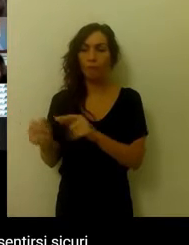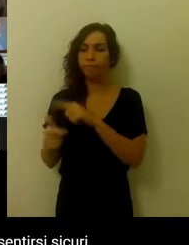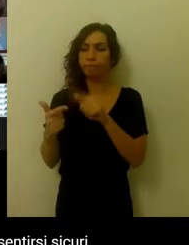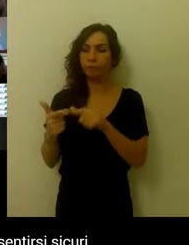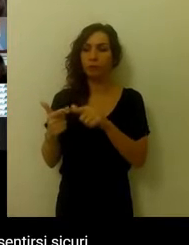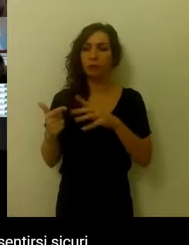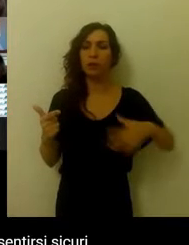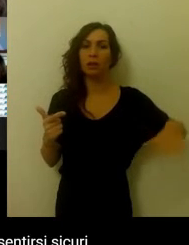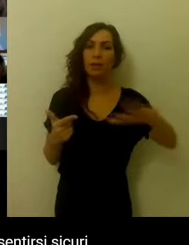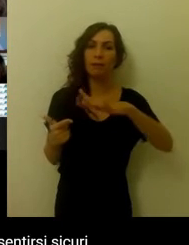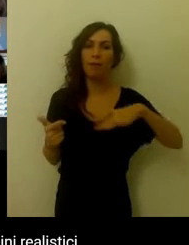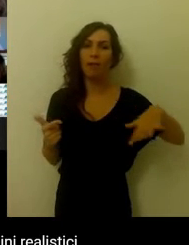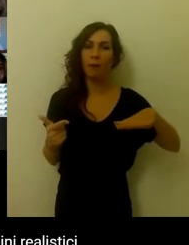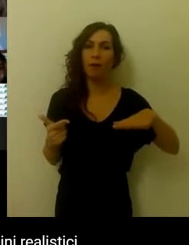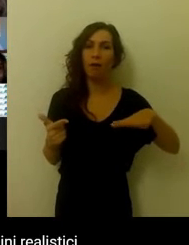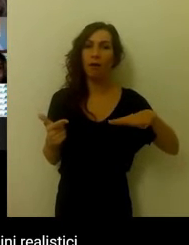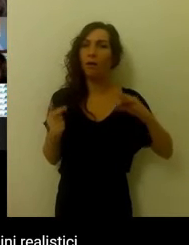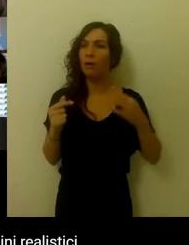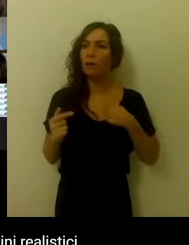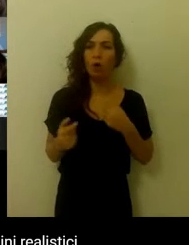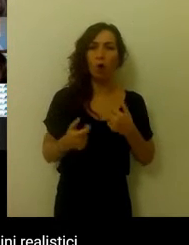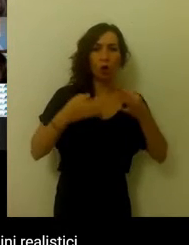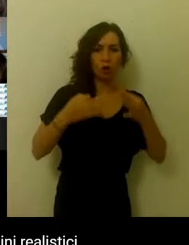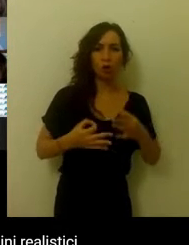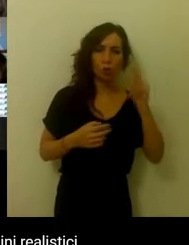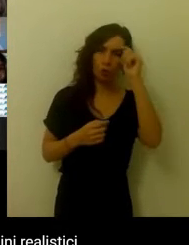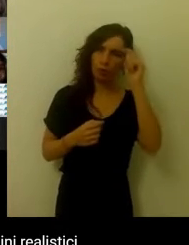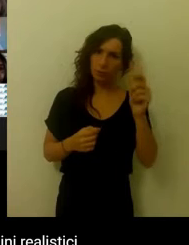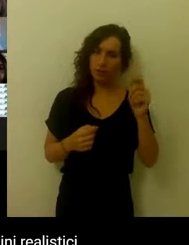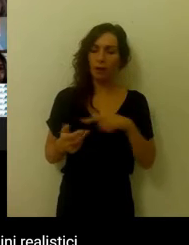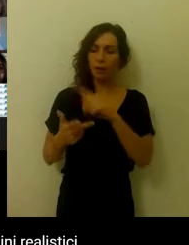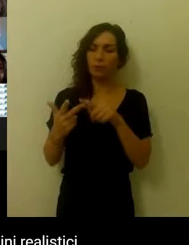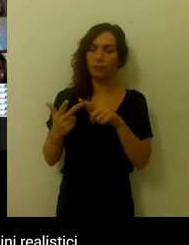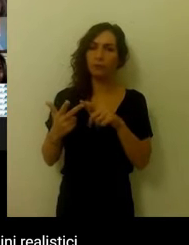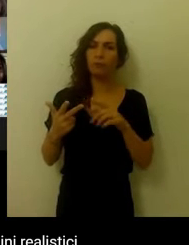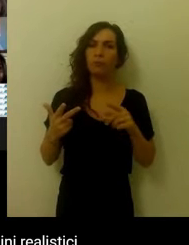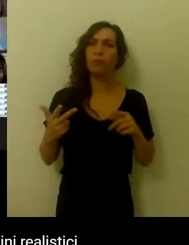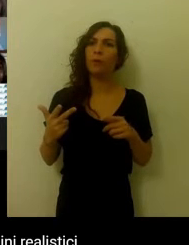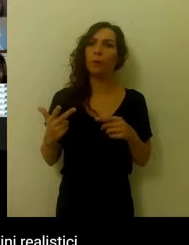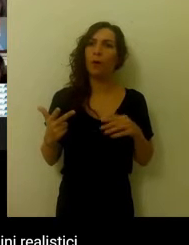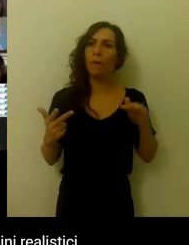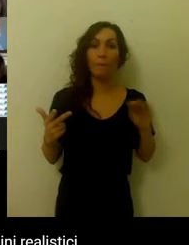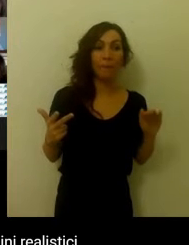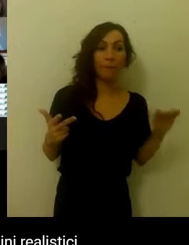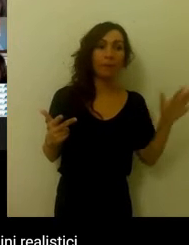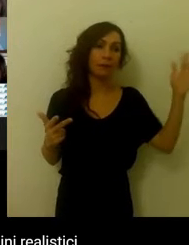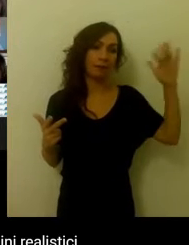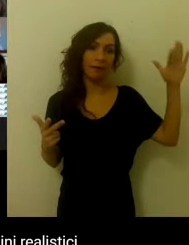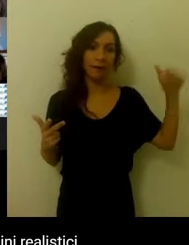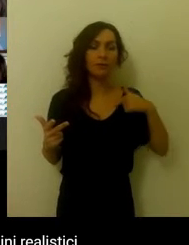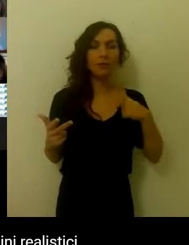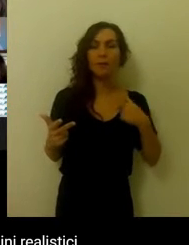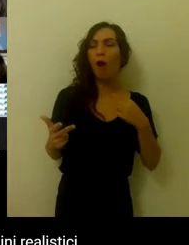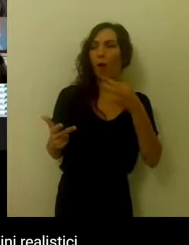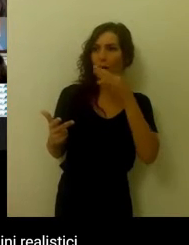permetta a tutti di sentirsi sicuri, tranquilli, liberi e rispettati. Far sentire i bambini e i ragazzi competenti,